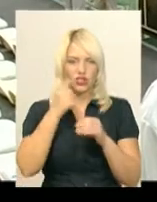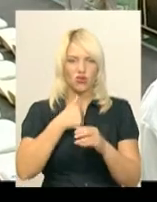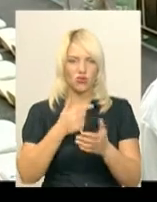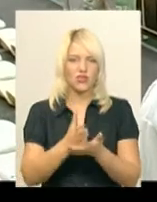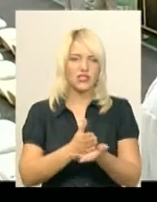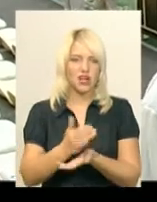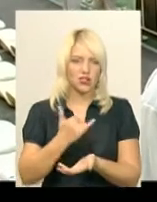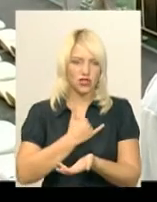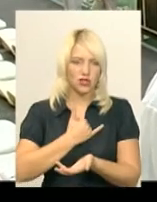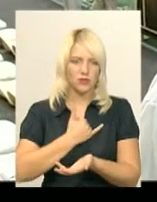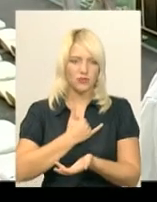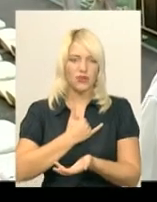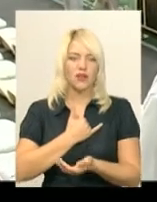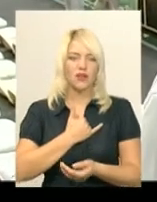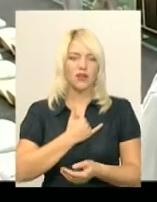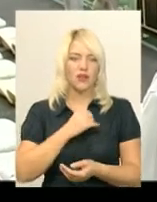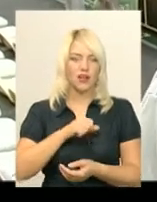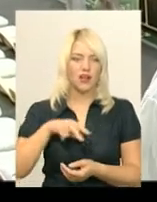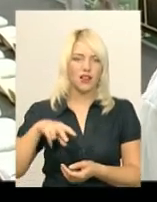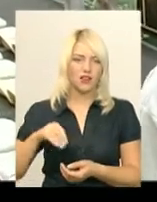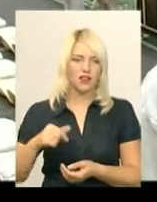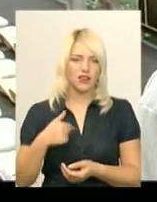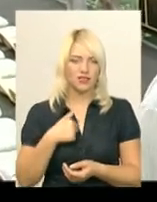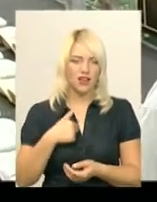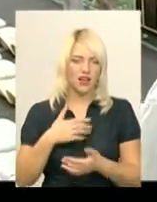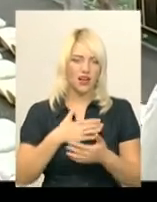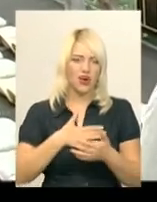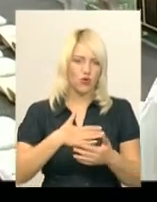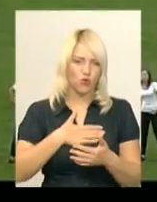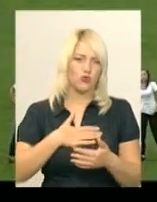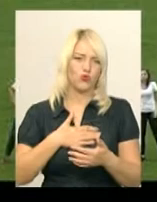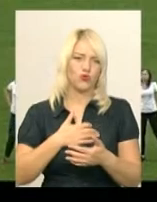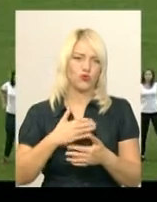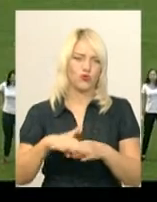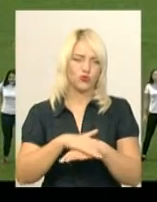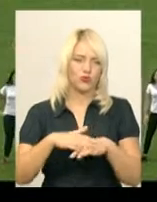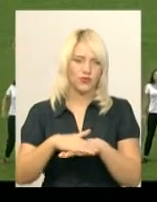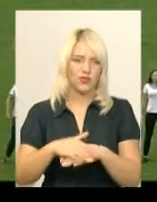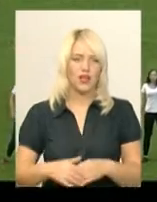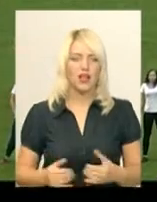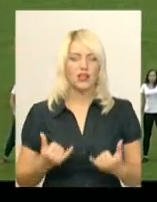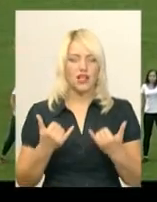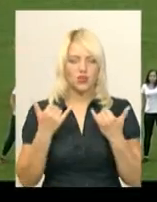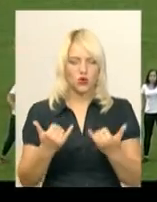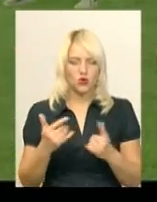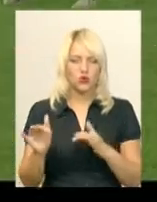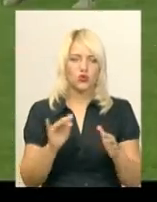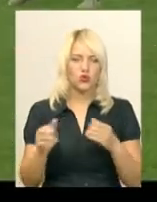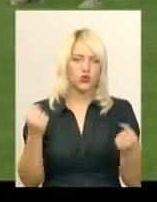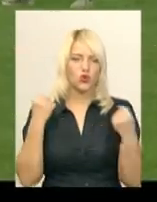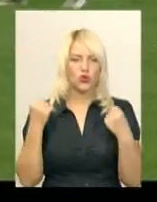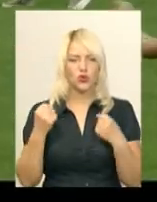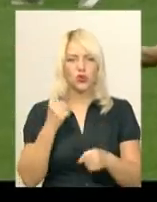сказати нічого. Але я публіку люблю, люблю наш народ. Для сьогоднішньої руханки, розповіла Сніжана Мукмінова,